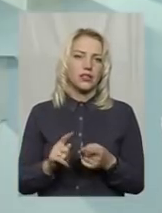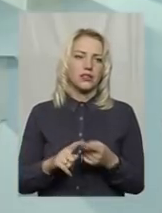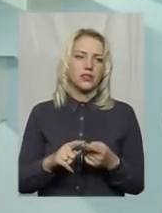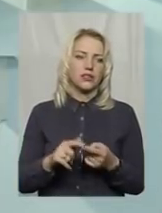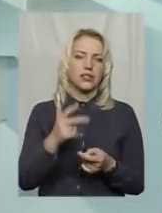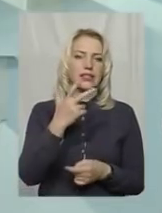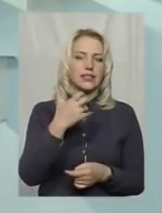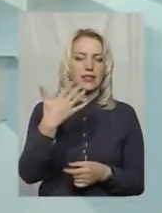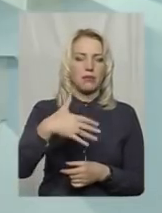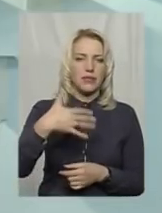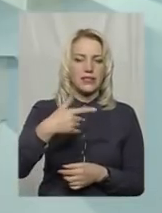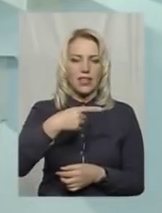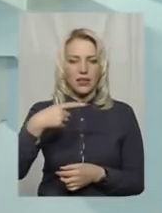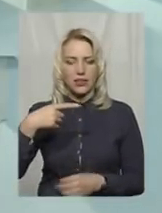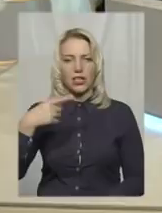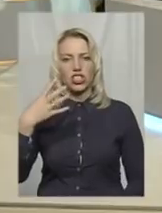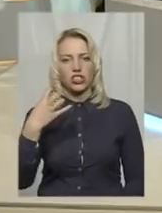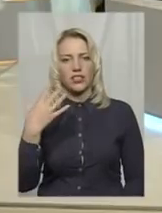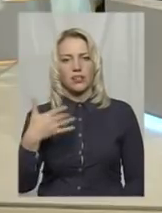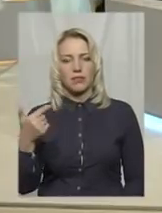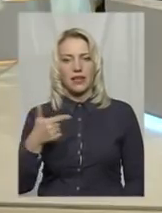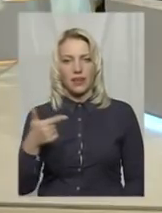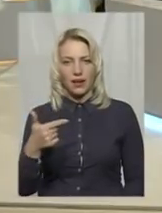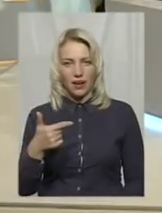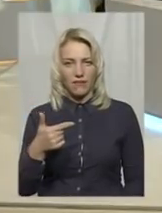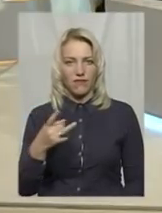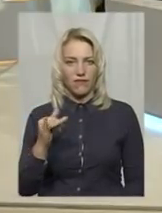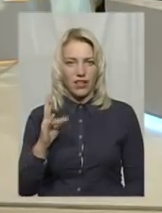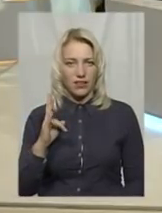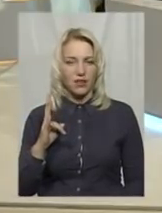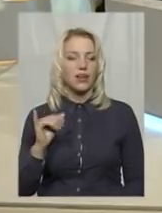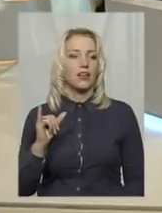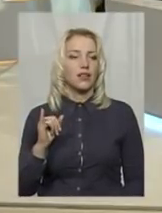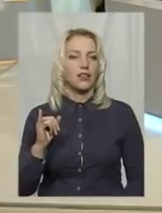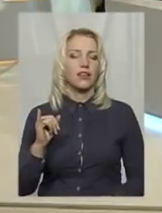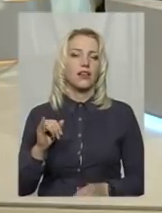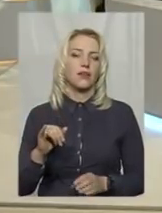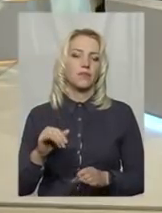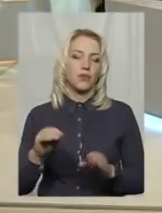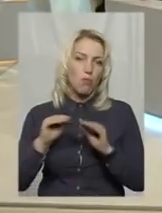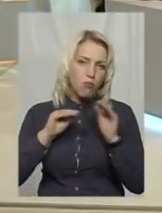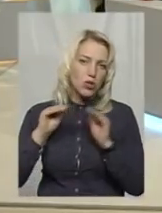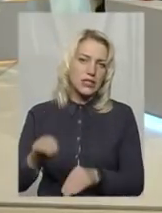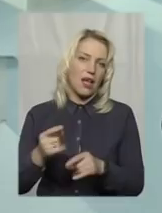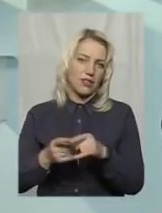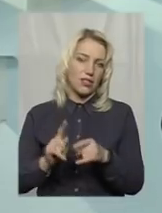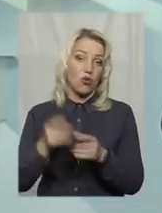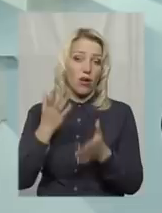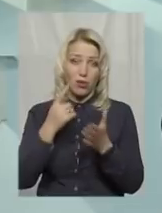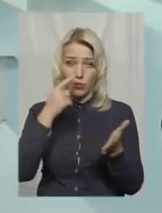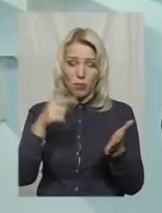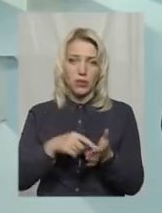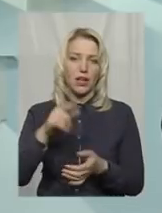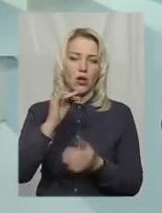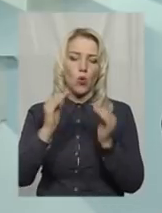-450 рівень, в залежності від виробника, і поставити його, і в разі попадання в